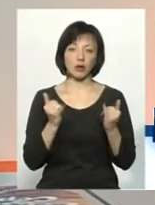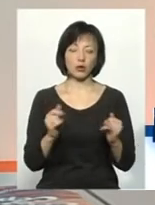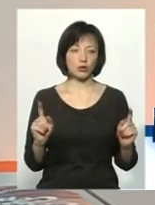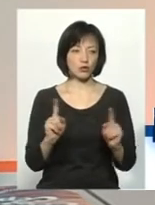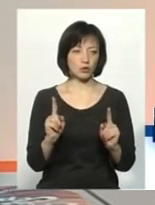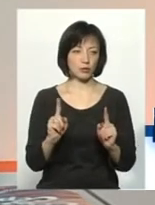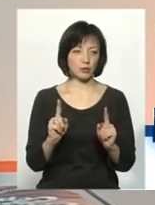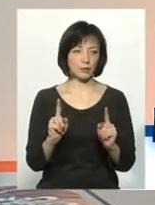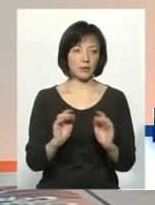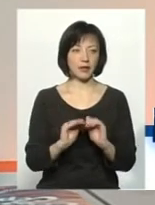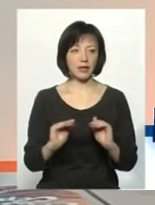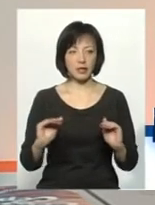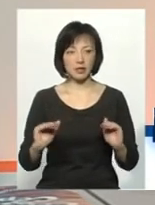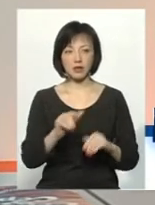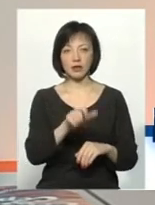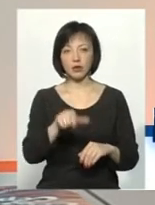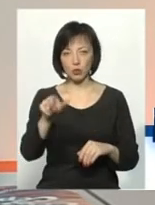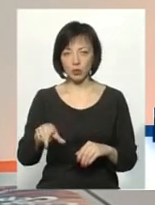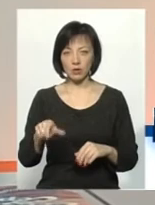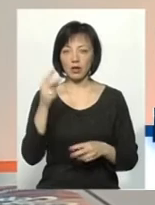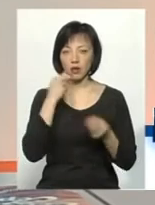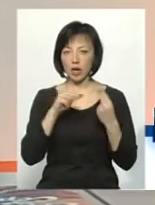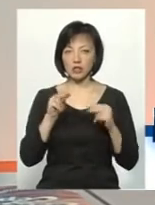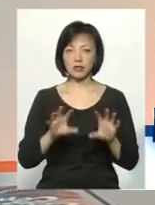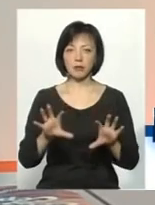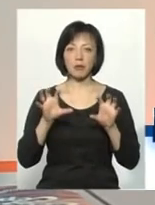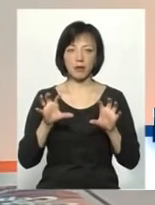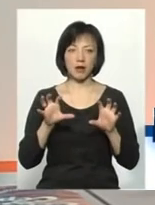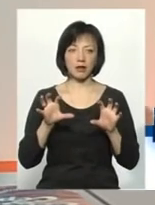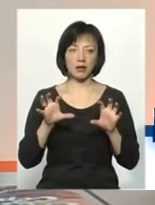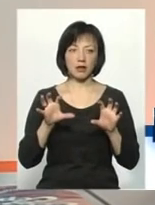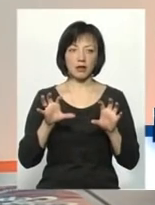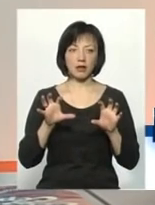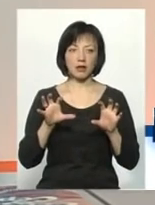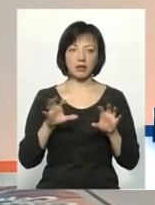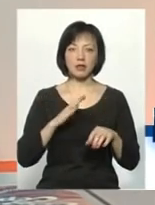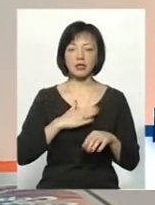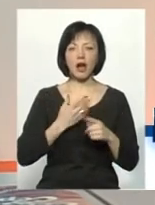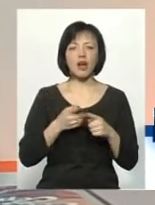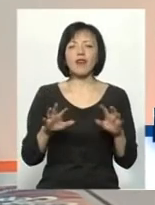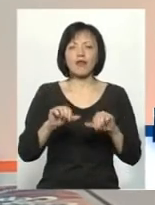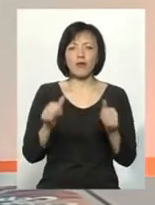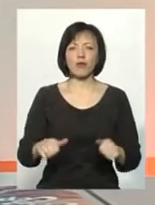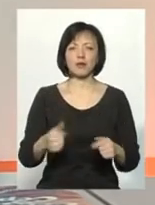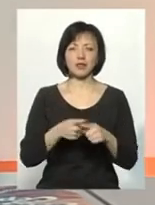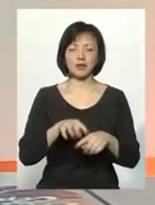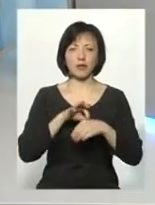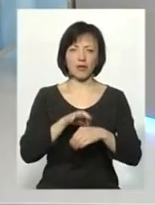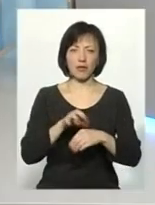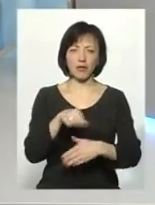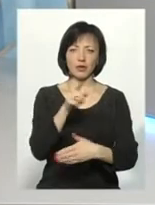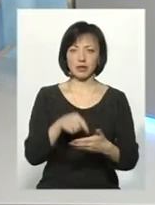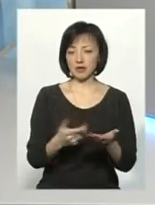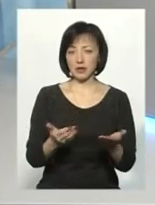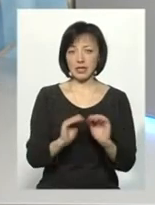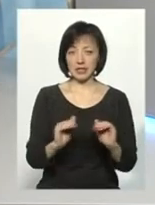щоб і діти, і люди, ну, вони краще сприймали на нашій А в якій формі цікаво от ви це робите? Тому